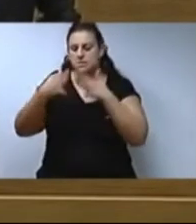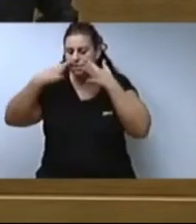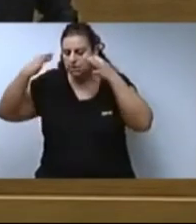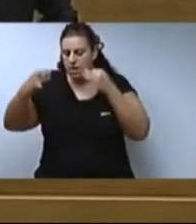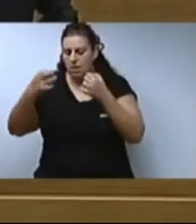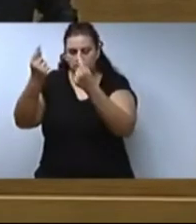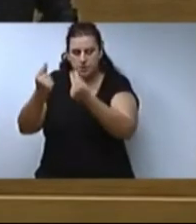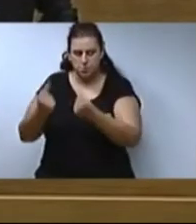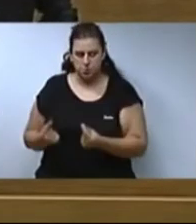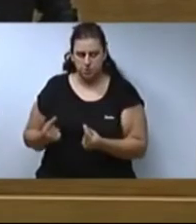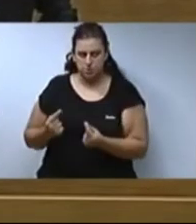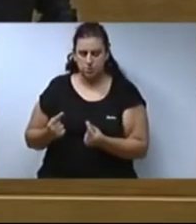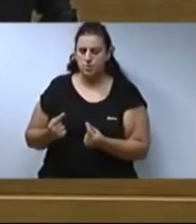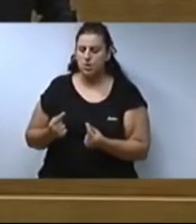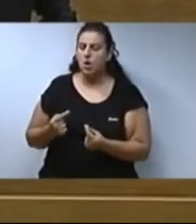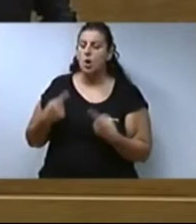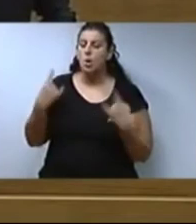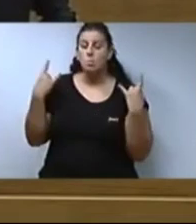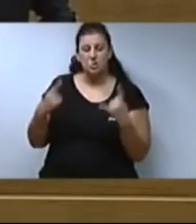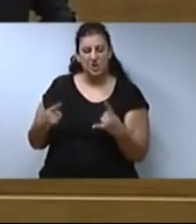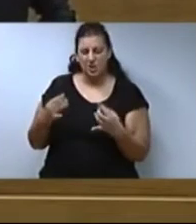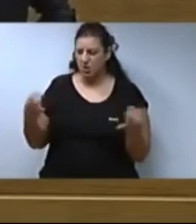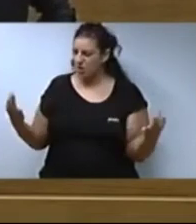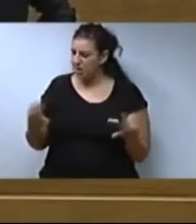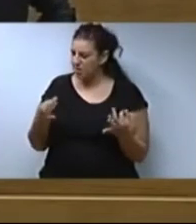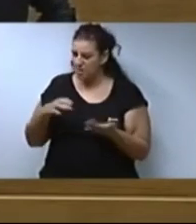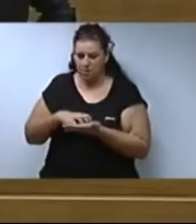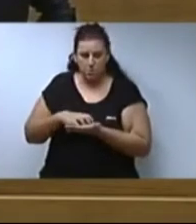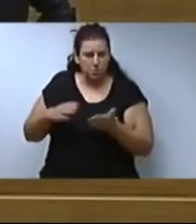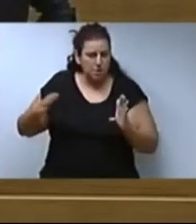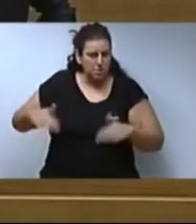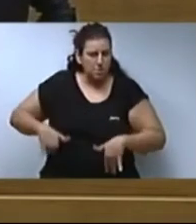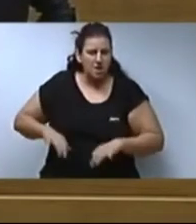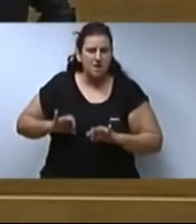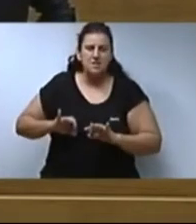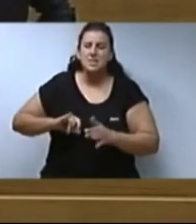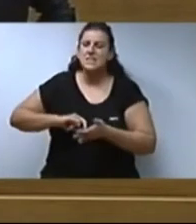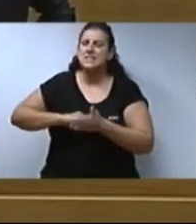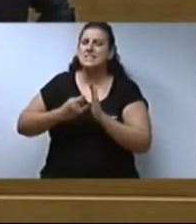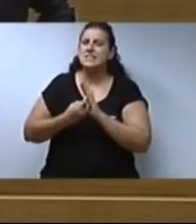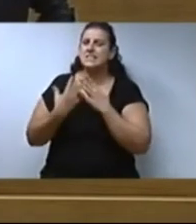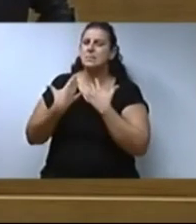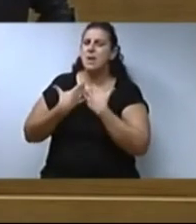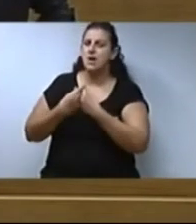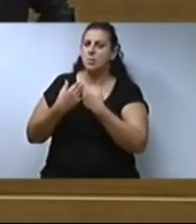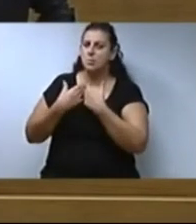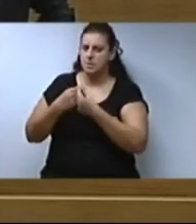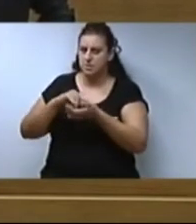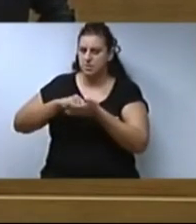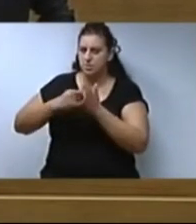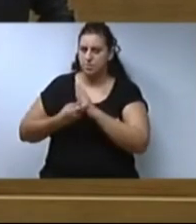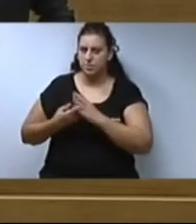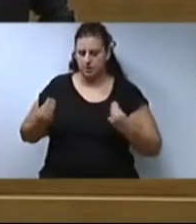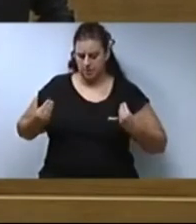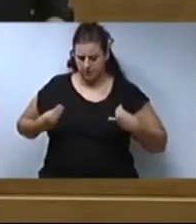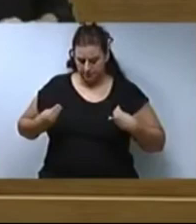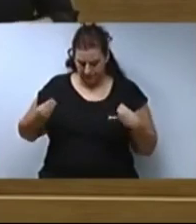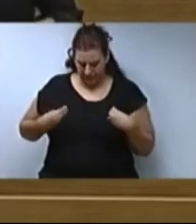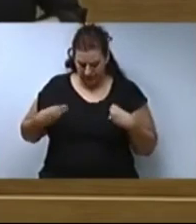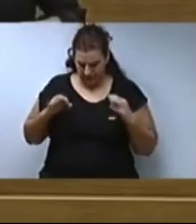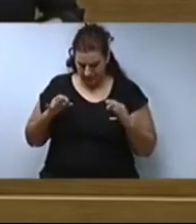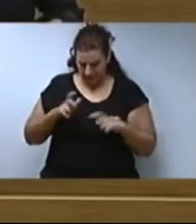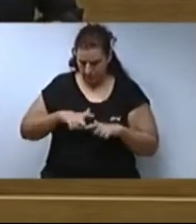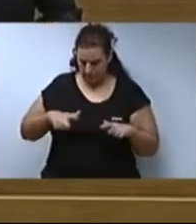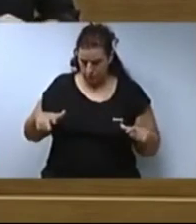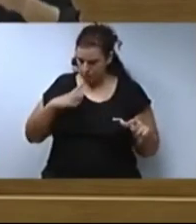en els que el Botànic haurà de fermar sense dubte un sistema d'acompanyament als projectes vitals de les persones joves.